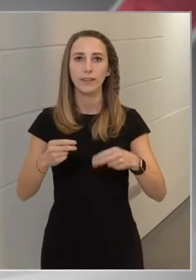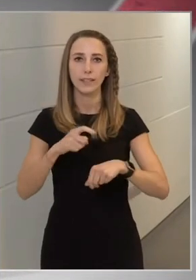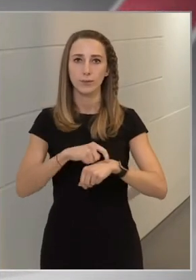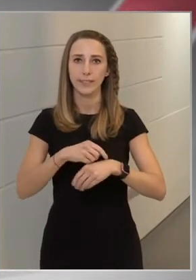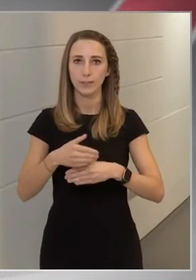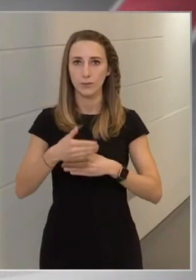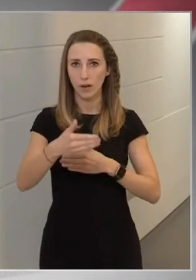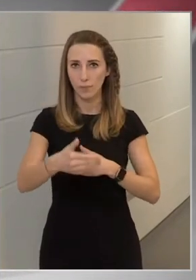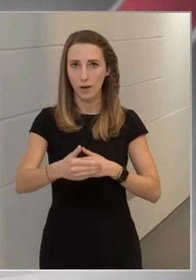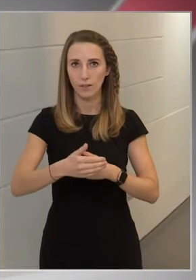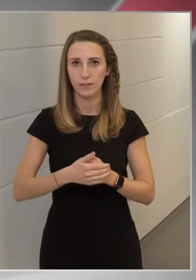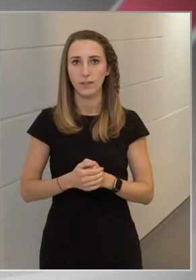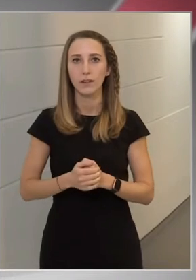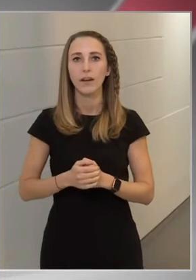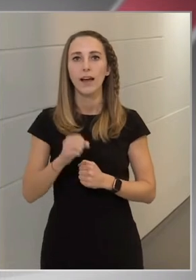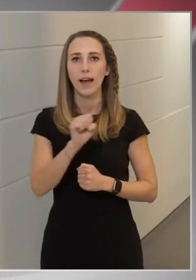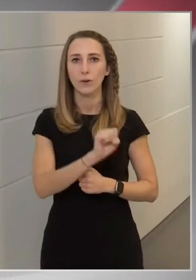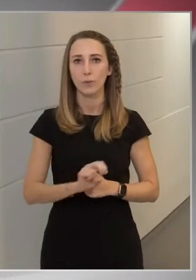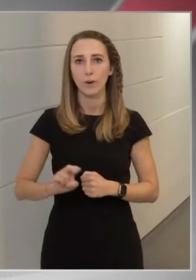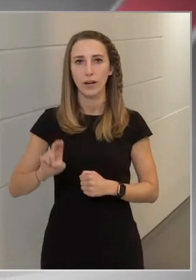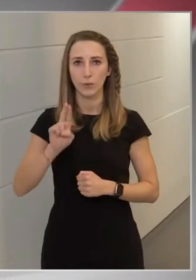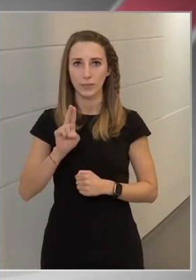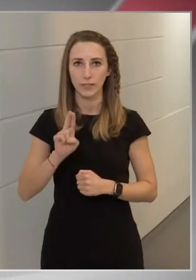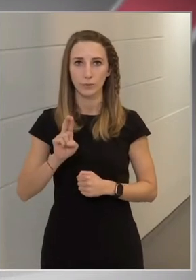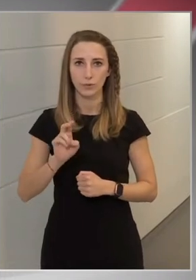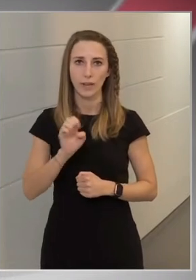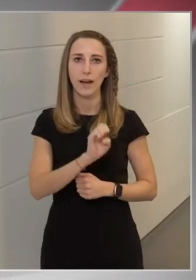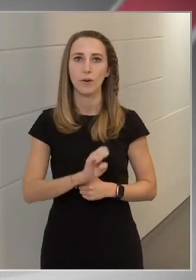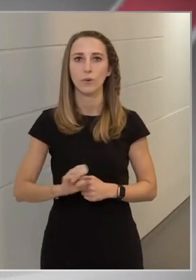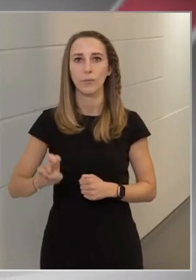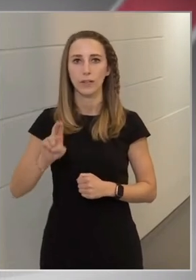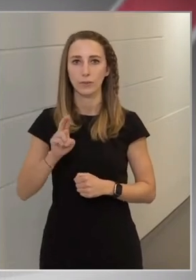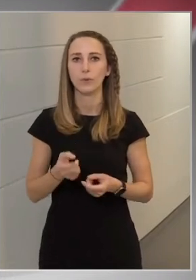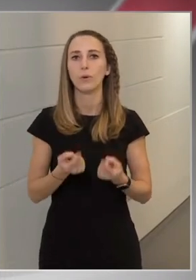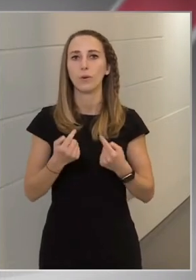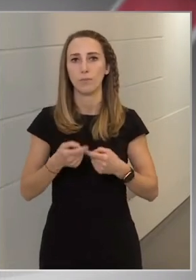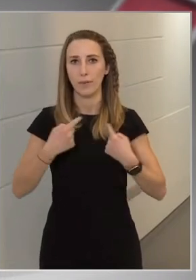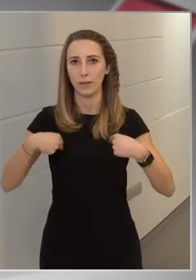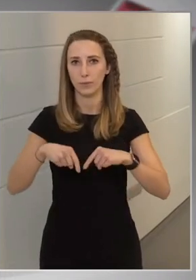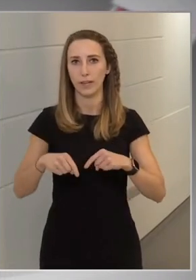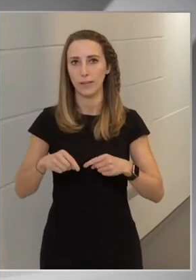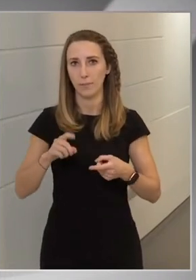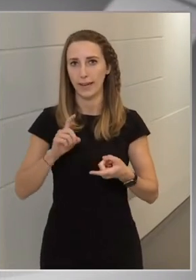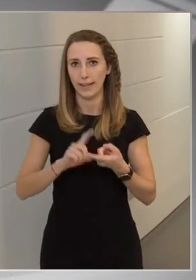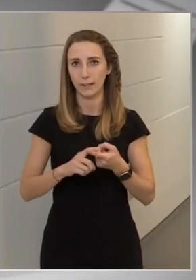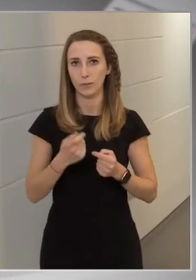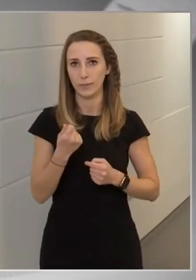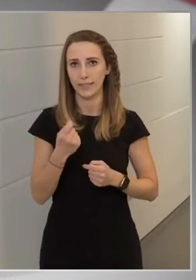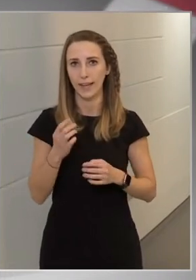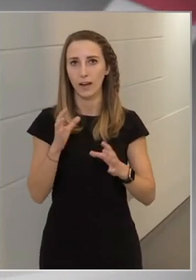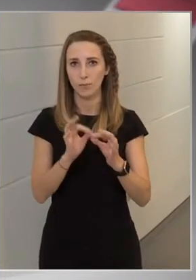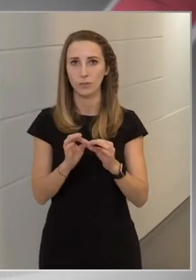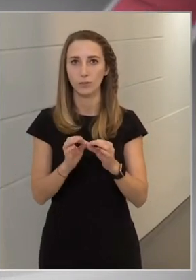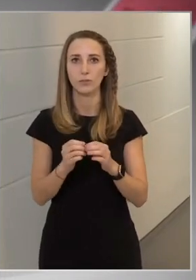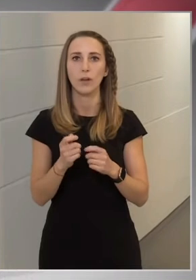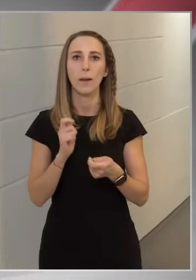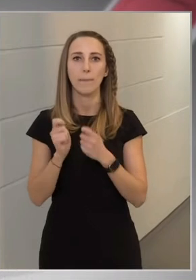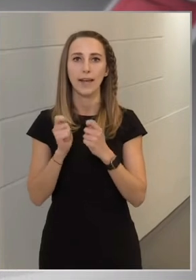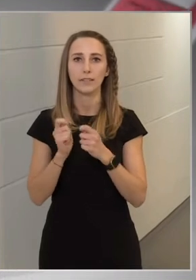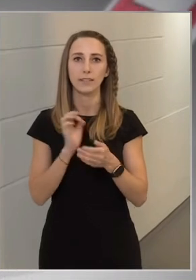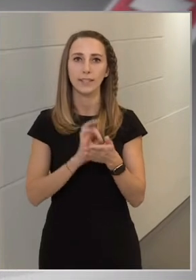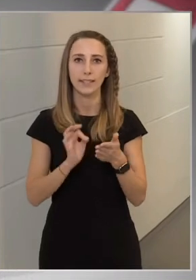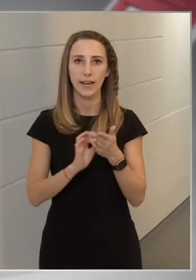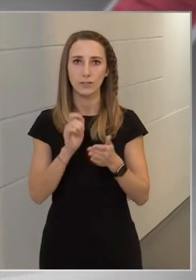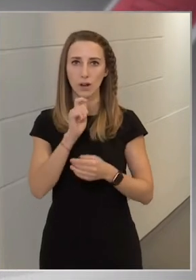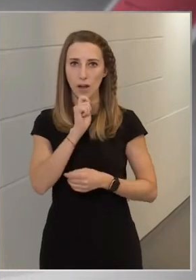időszakban az Európai Unióból bennünket megillető pénzekkel kapcsolatos pályázati kírások, a